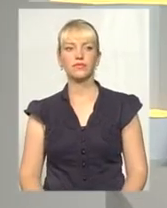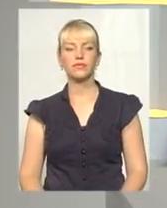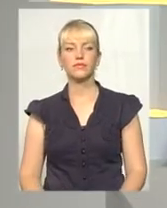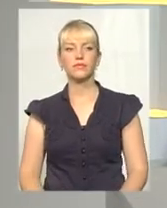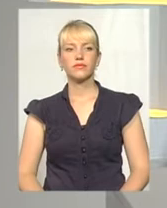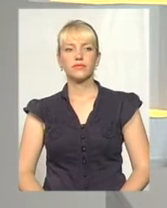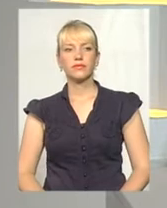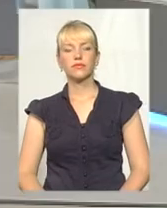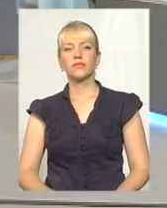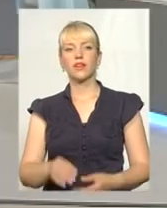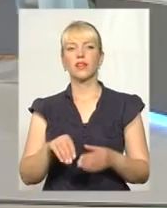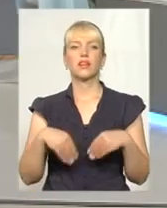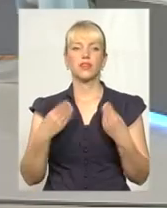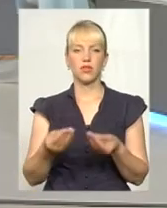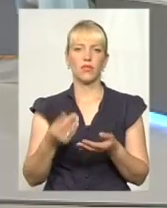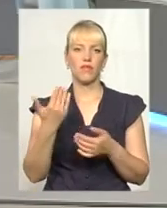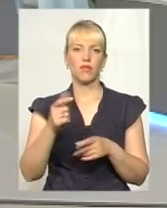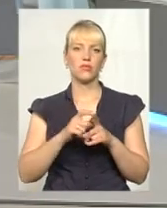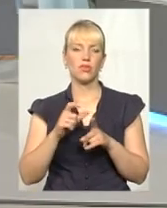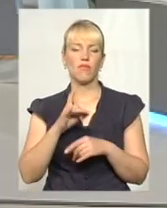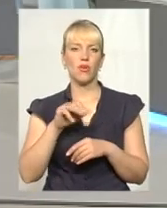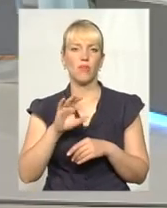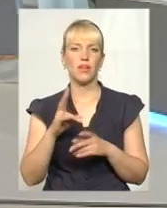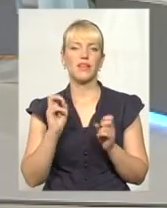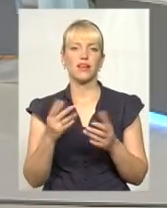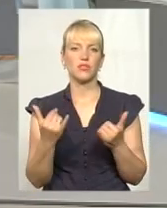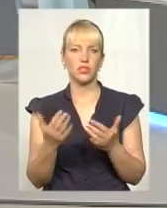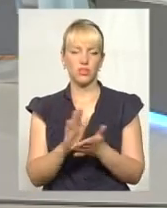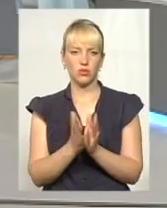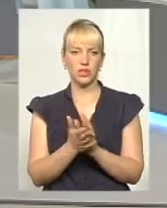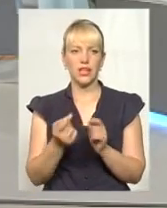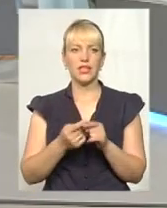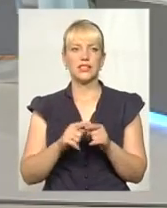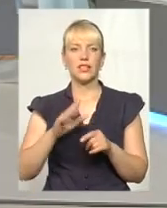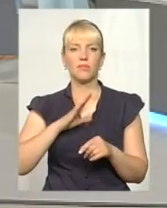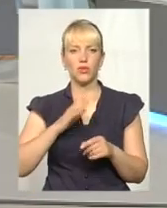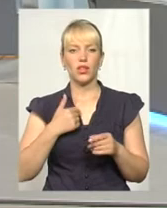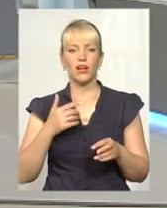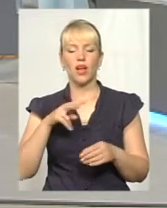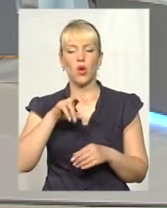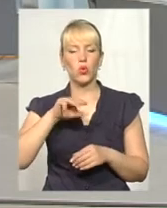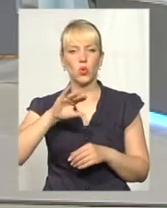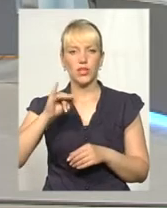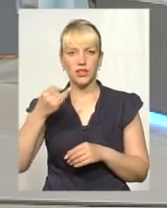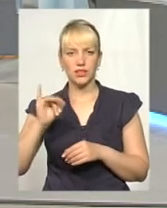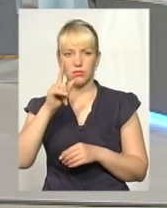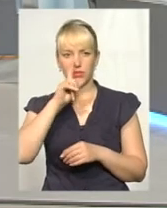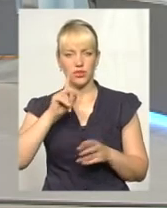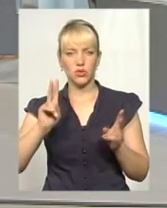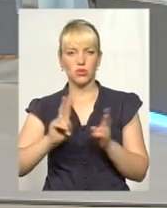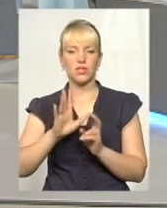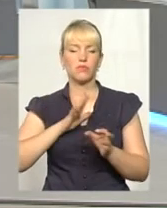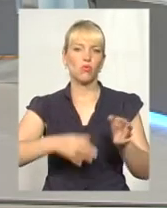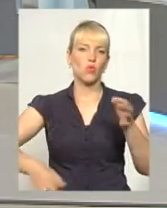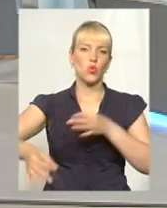Надаю одразу вам слово, пане Роман. Як на сьогодні ситуація? Та дійсно, це була наша лютнева зустріч, такий круглий